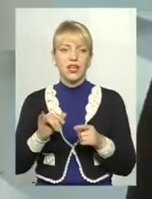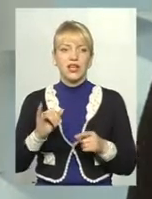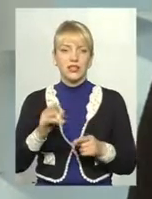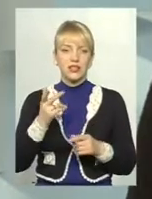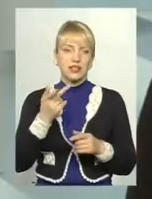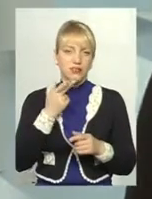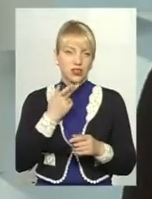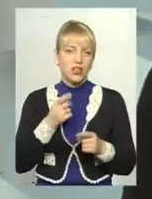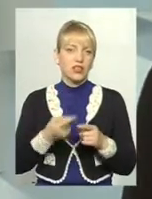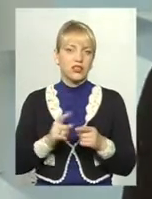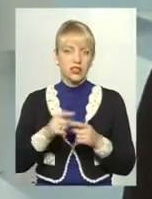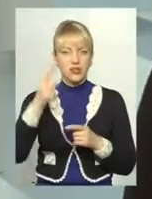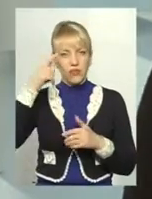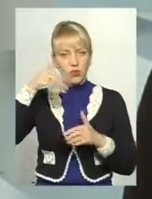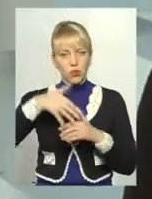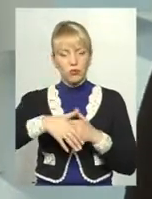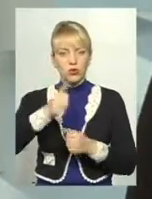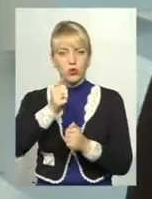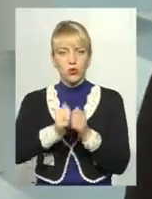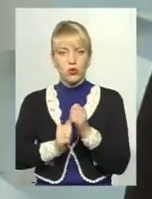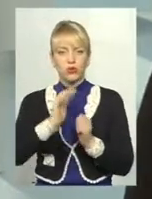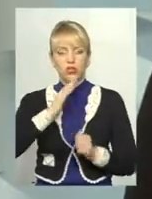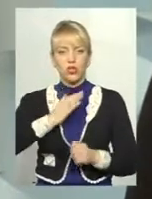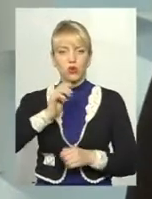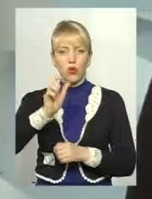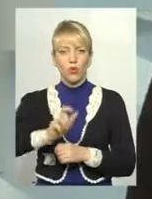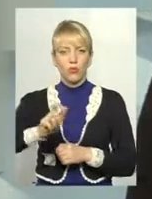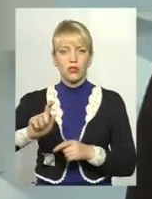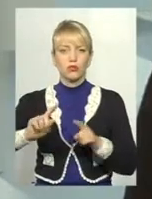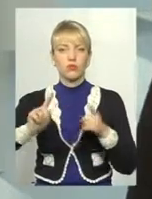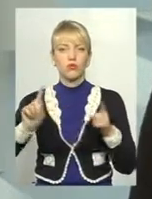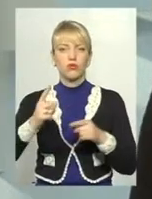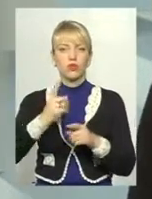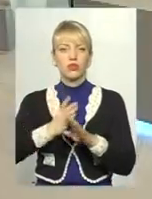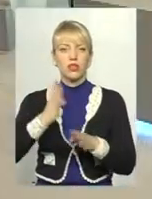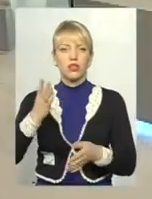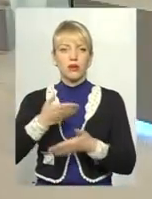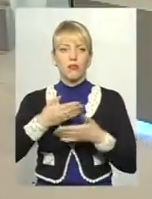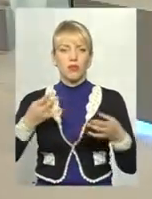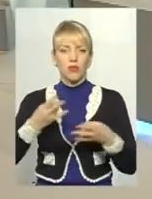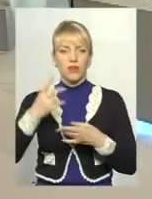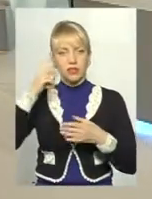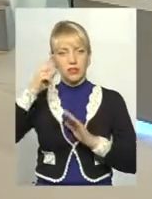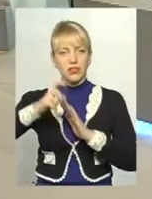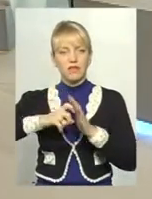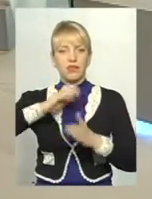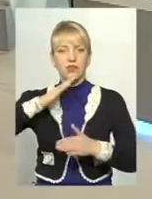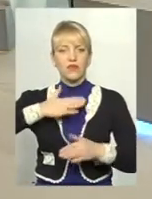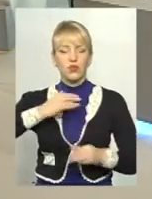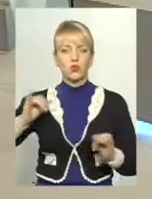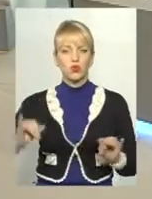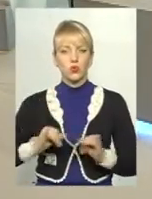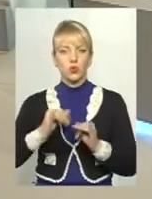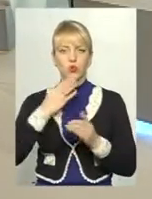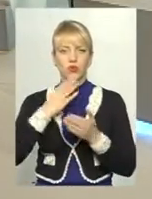свідомість кожного нашого громадянина. Тому що в першу чергу ми повинні пізнавати свою історію, свої об'єкти, а